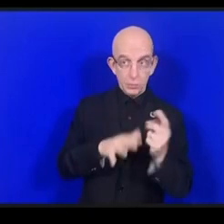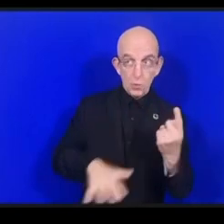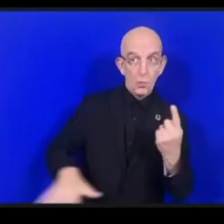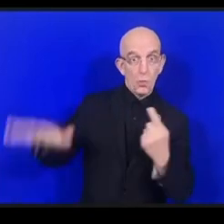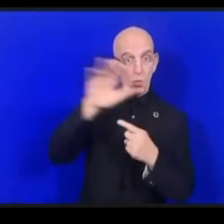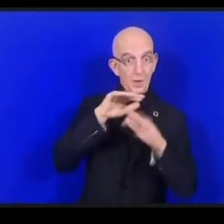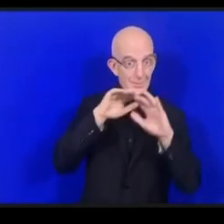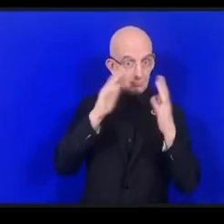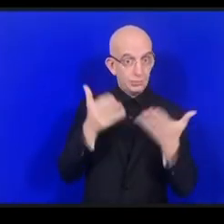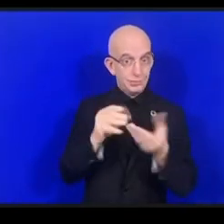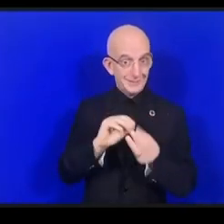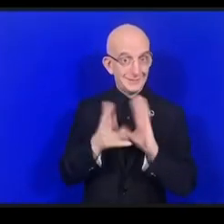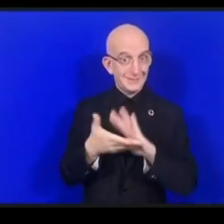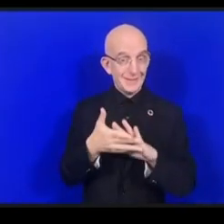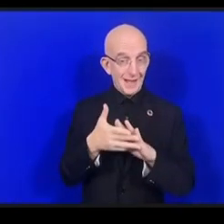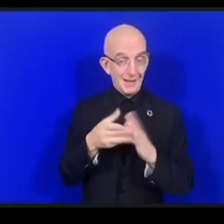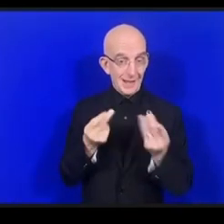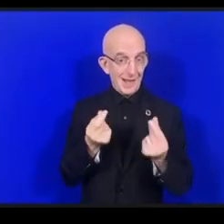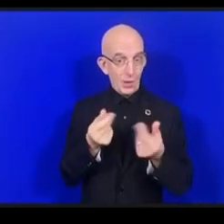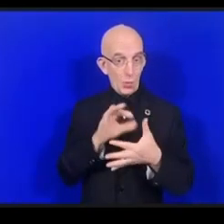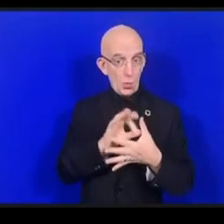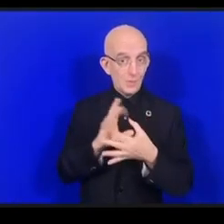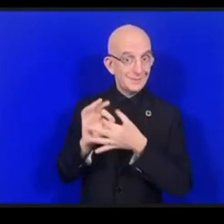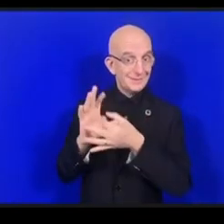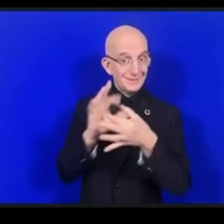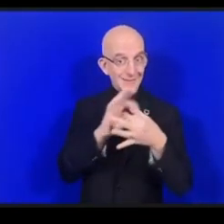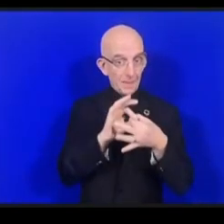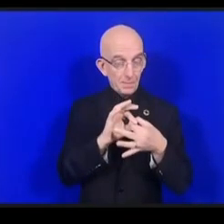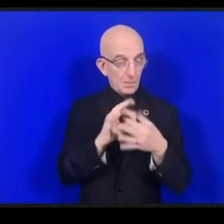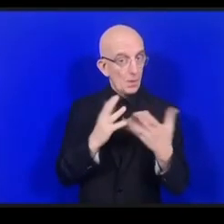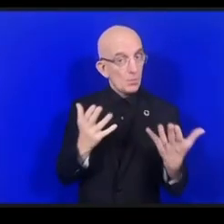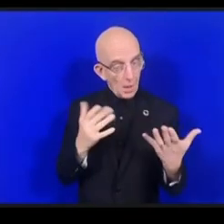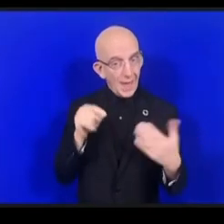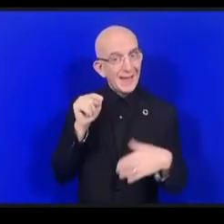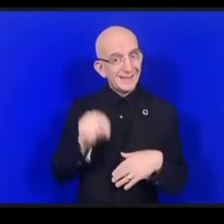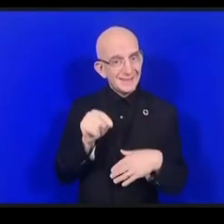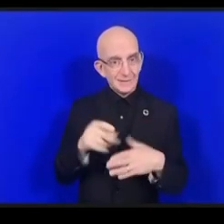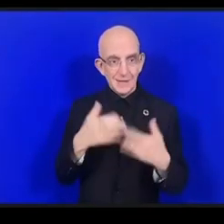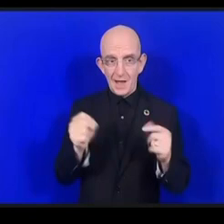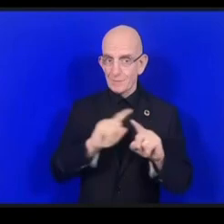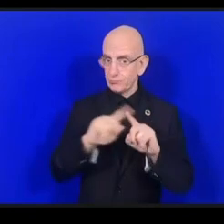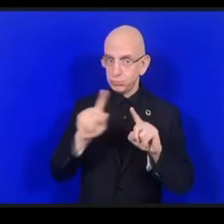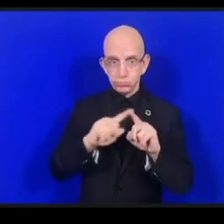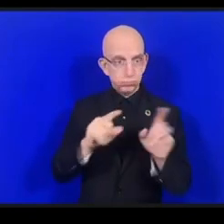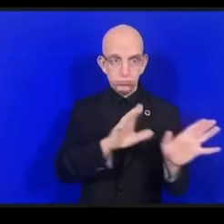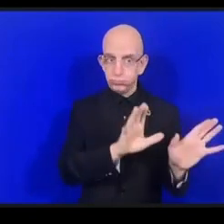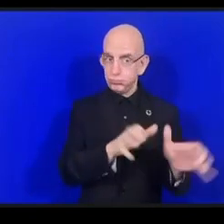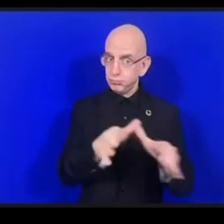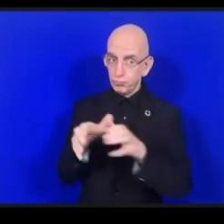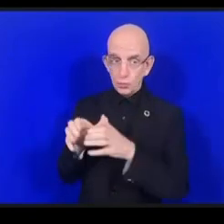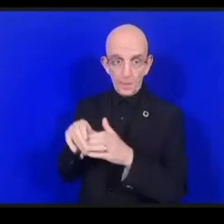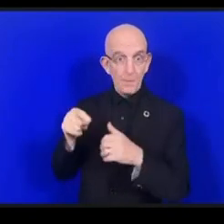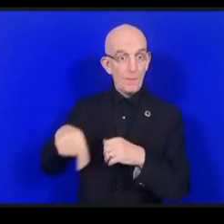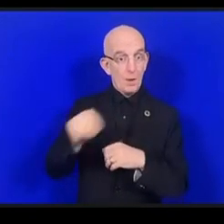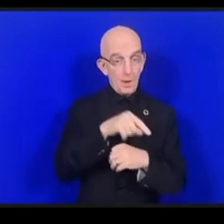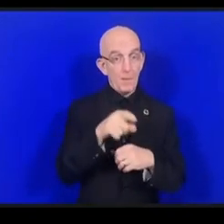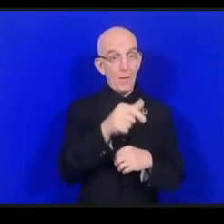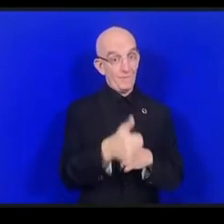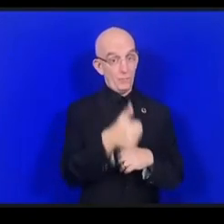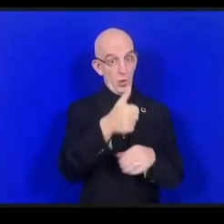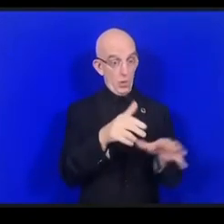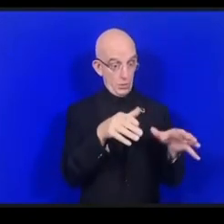كل الإنترنت وهي تضع المعايير لها قبل كل شيء نحن ننظر إلى